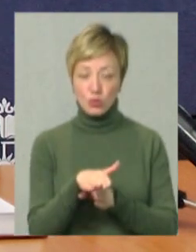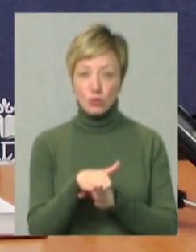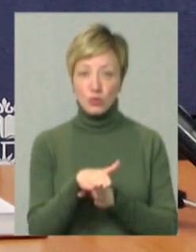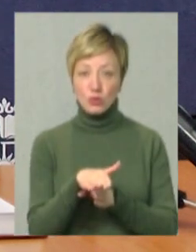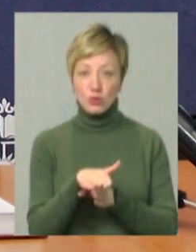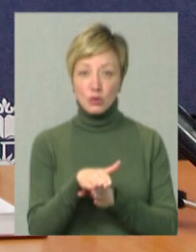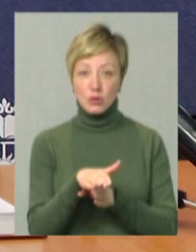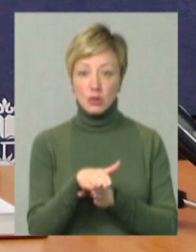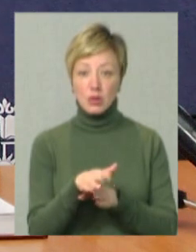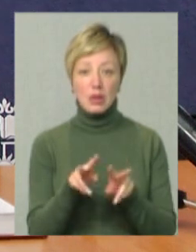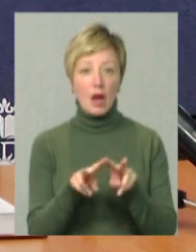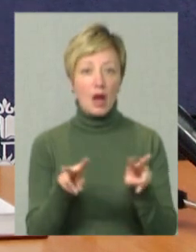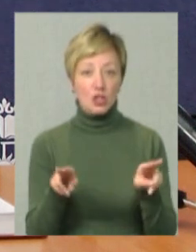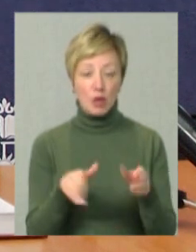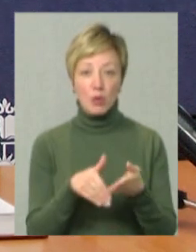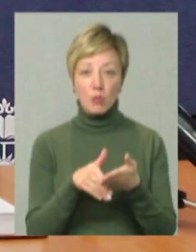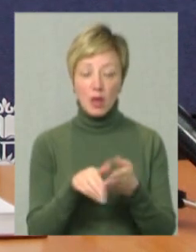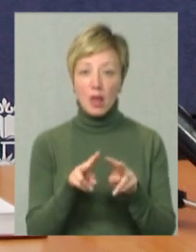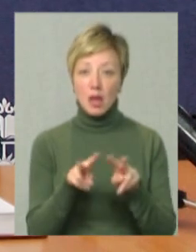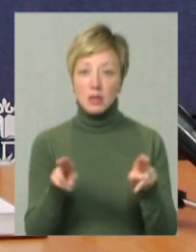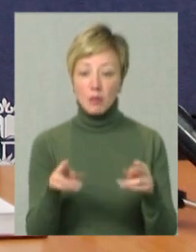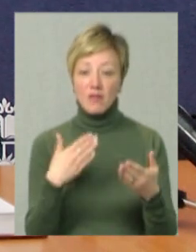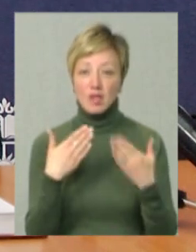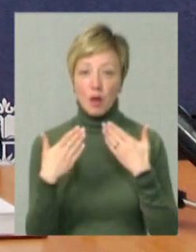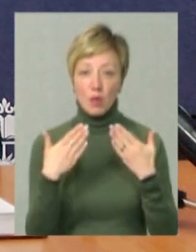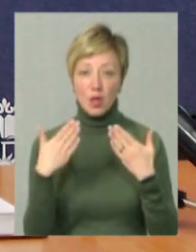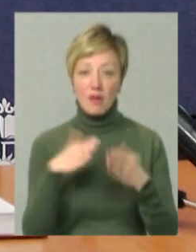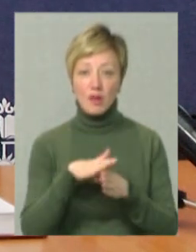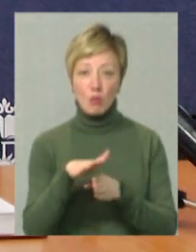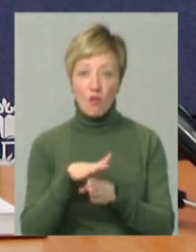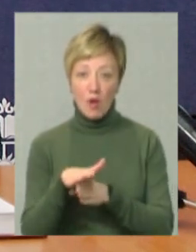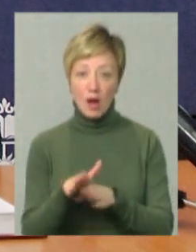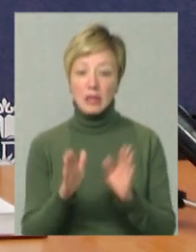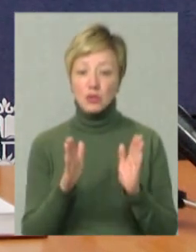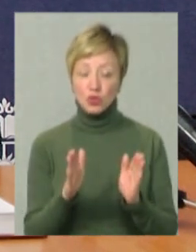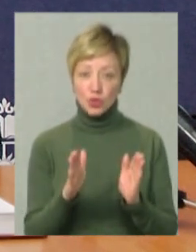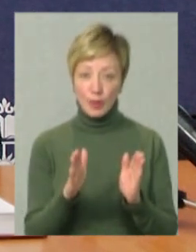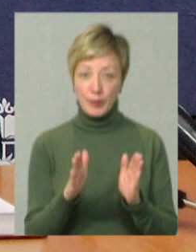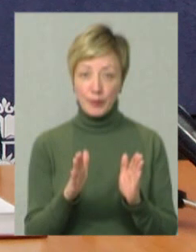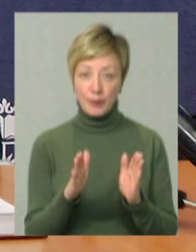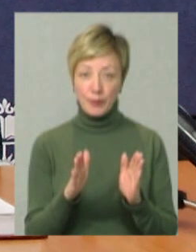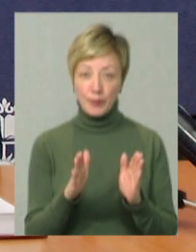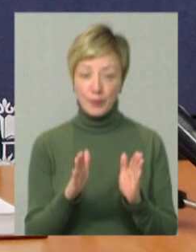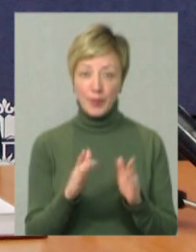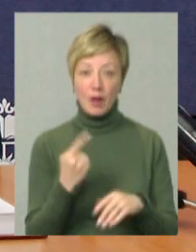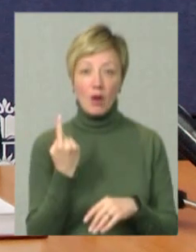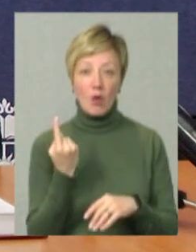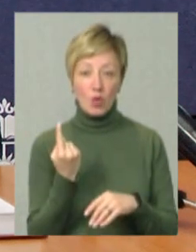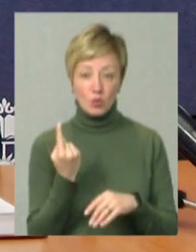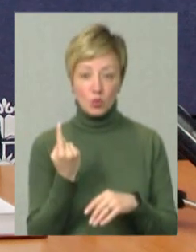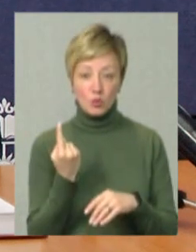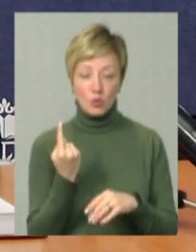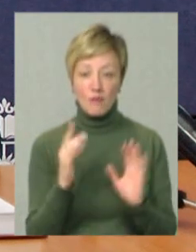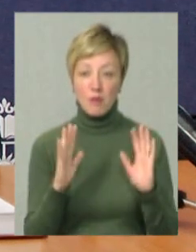Абсолютно така ж сама допомога, така ж сама взаємодія відбувається. Лише в одному